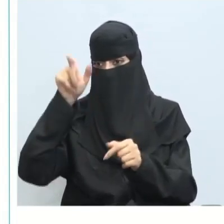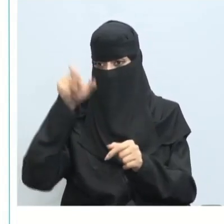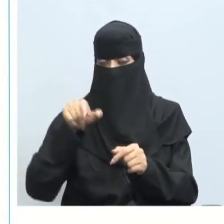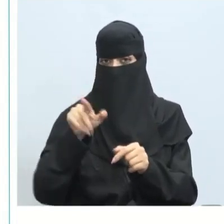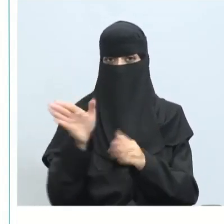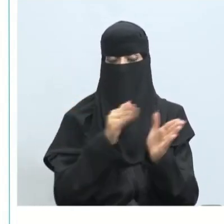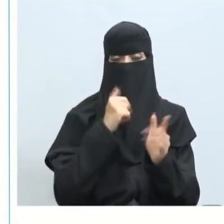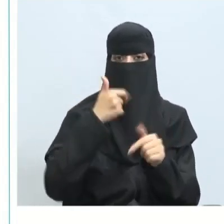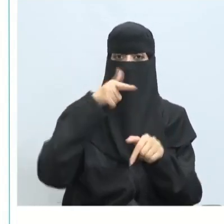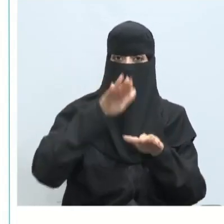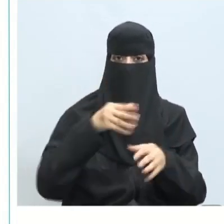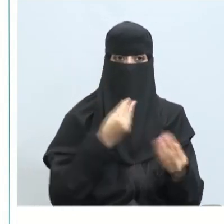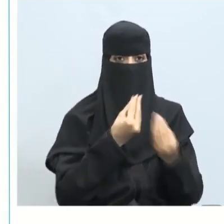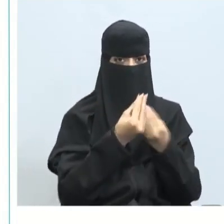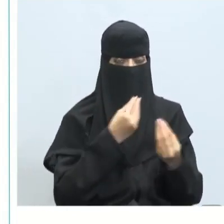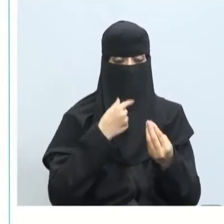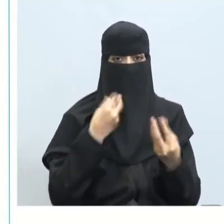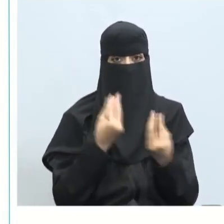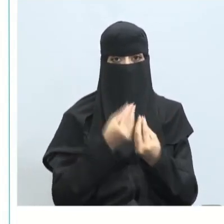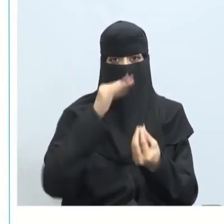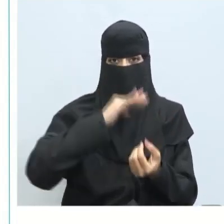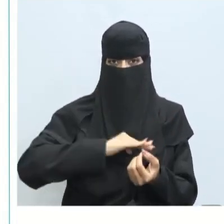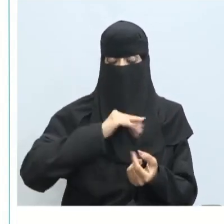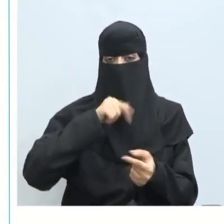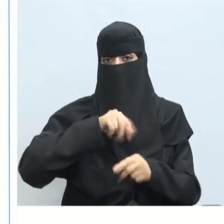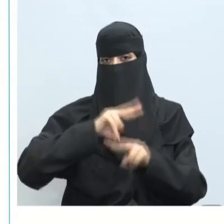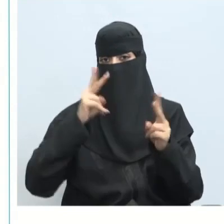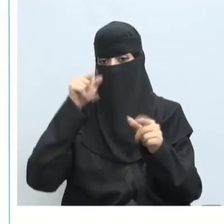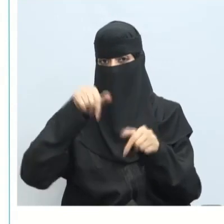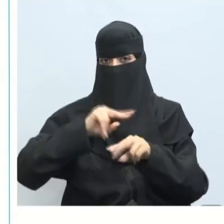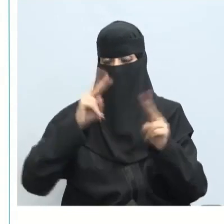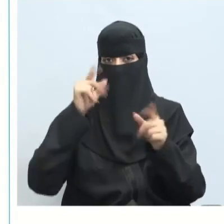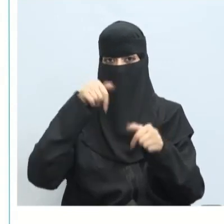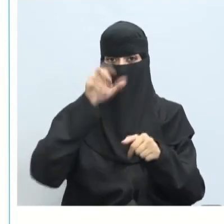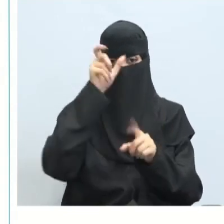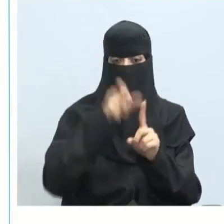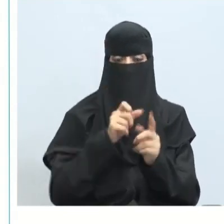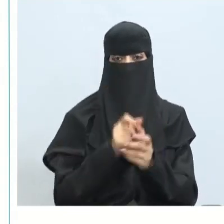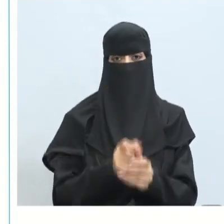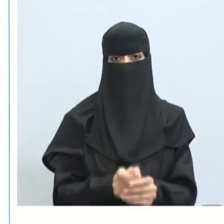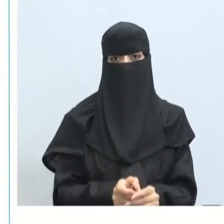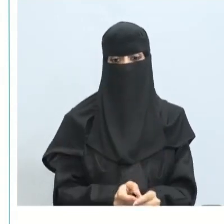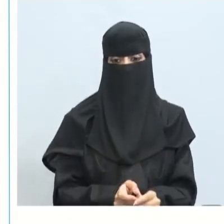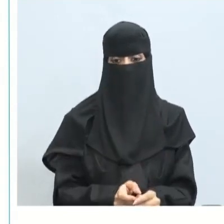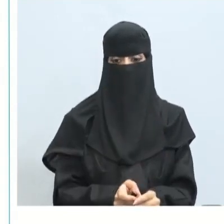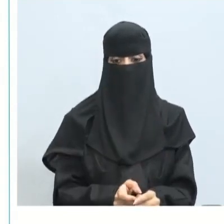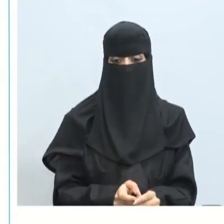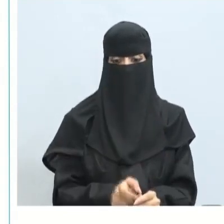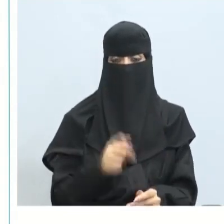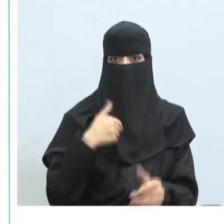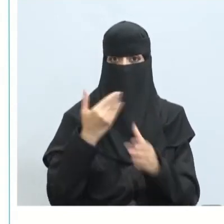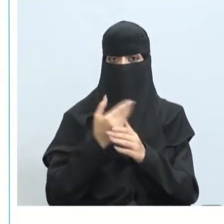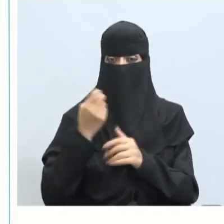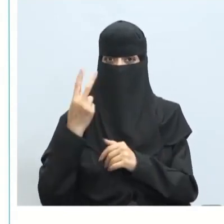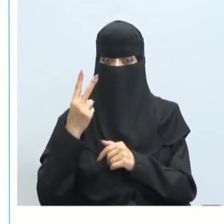بشخصيته لذلك تعاملنا مع الضغوط أيضا سنختلف وفقا لاختلاف الشخصية العامل